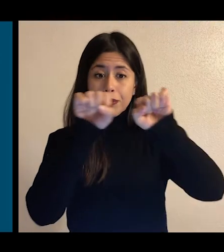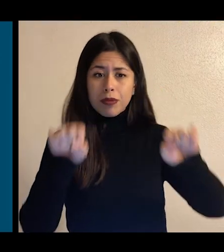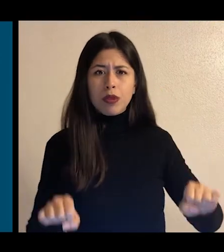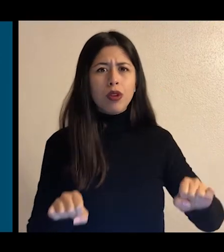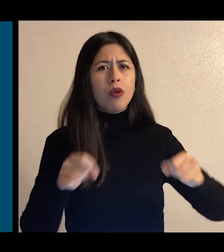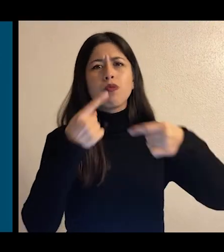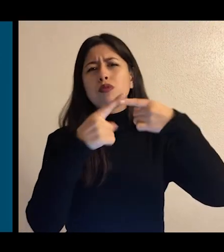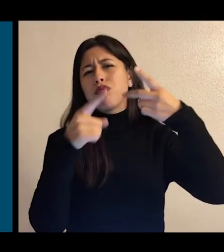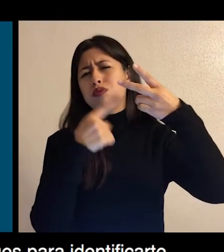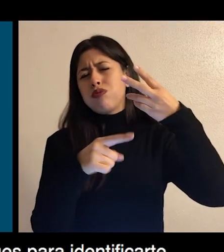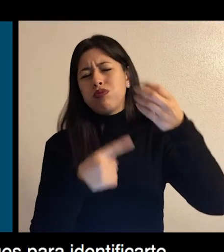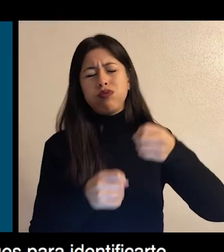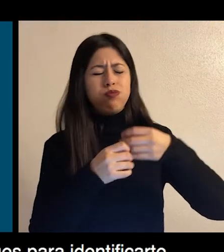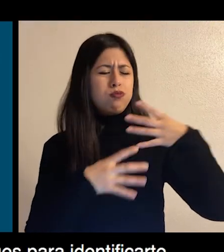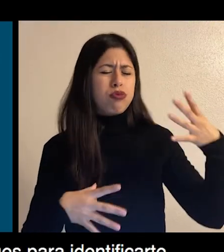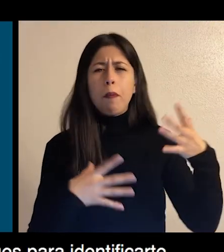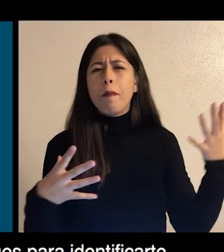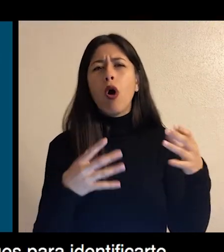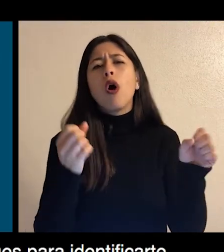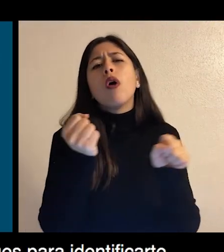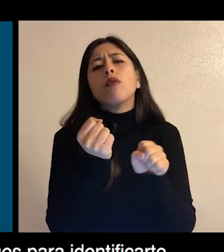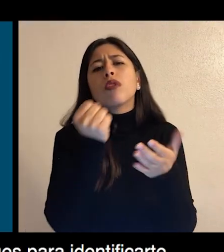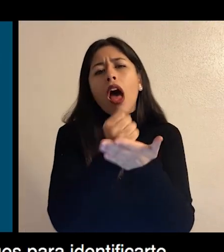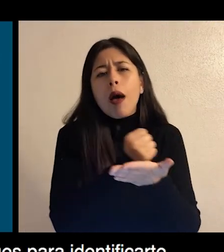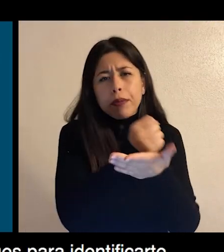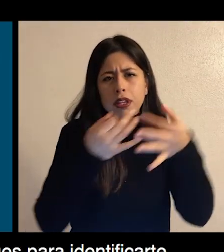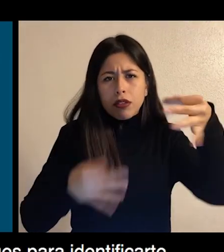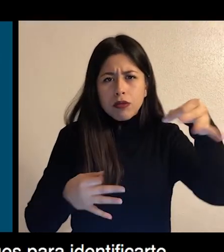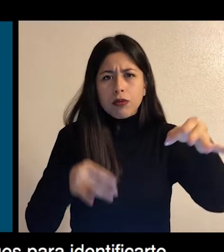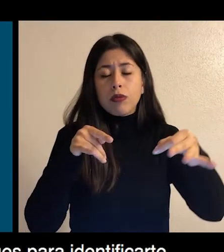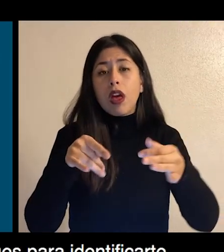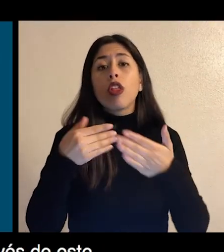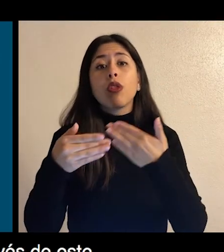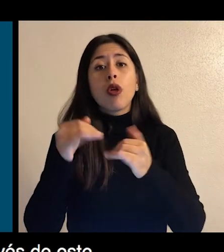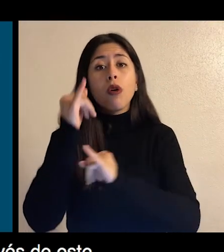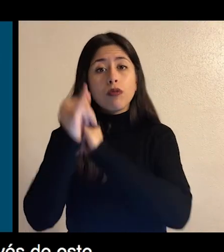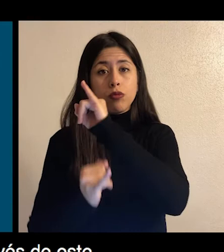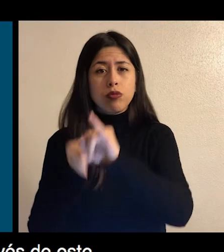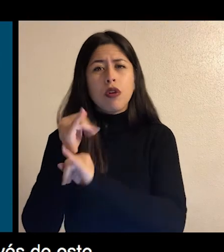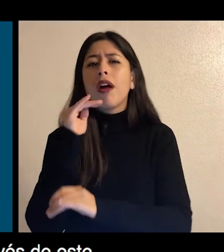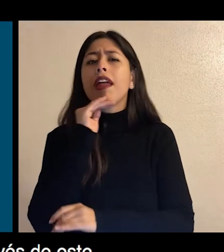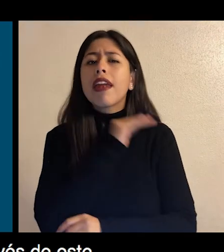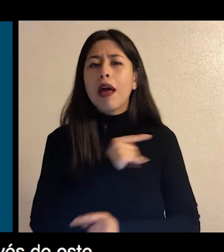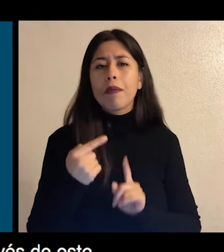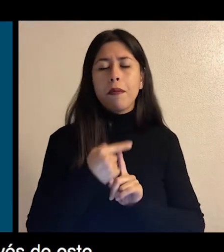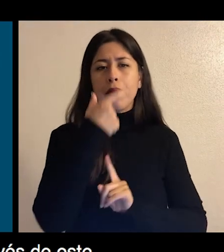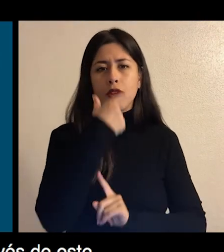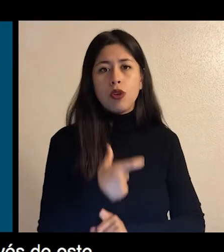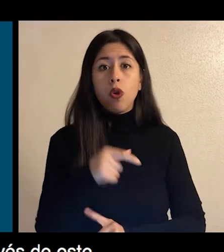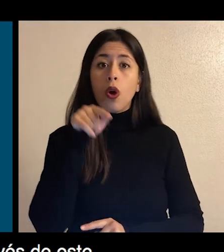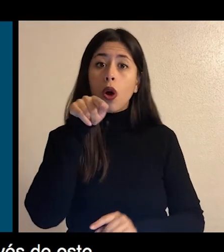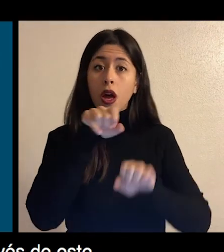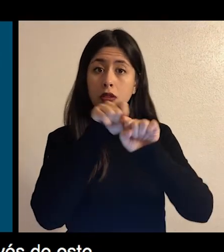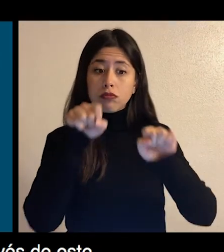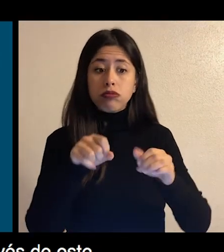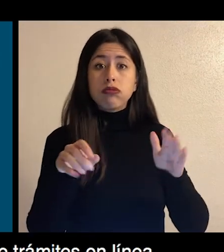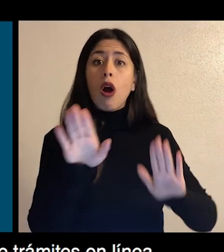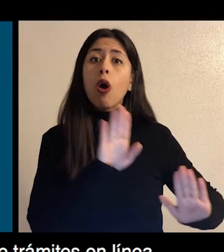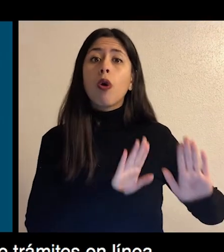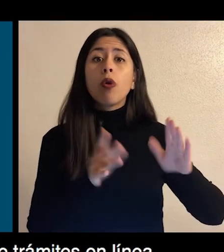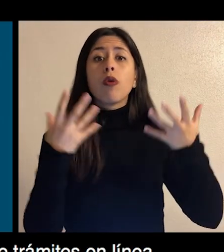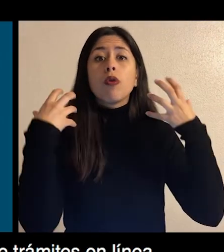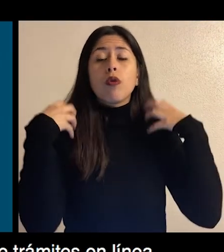Klave unika ki salye, se yon mod pas ke ou chwazi pou identifye tet ou nan tout servis letay ou.